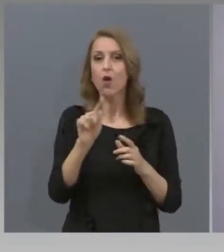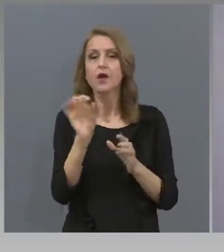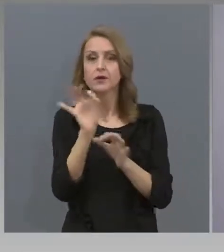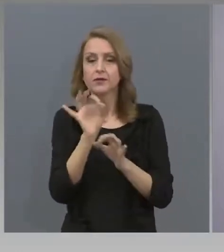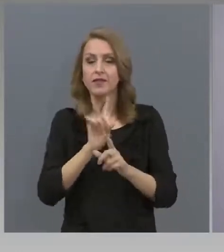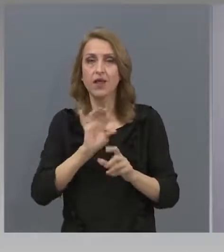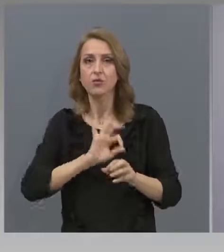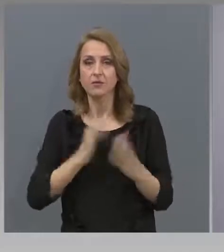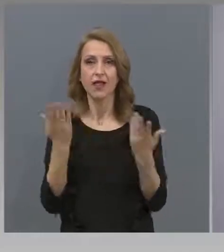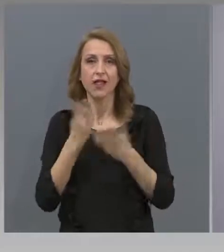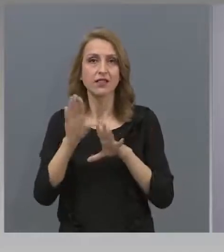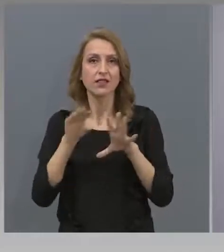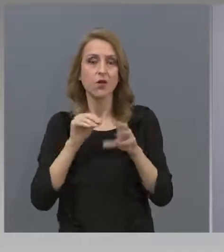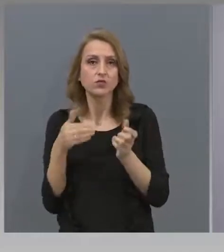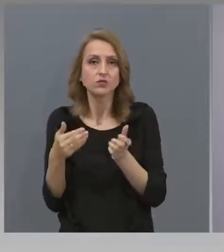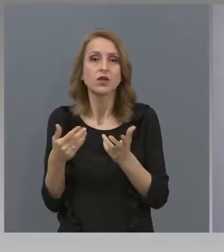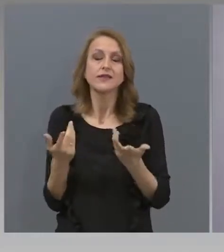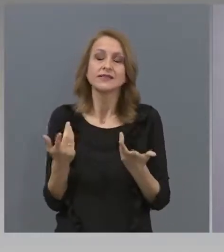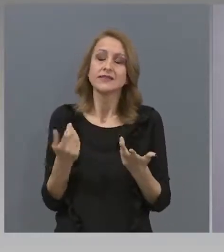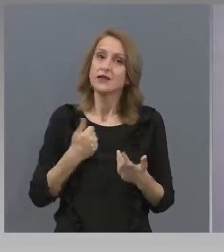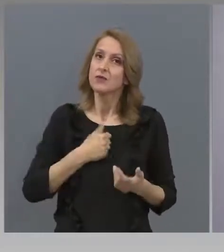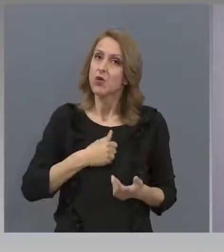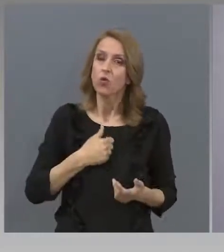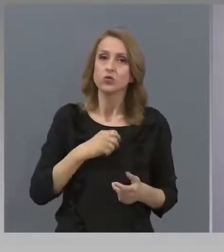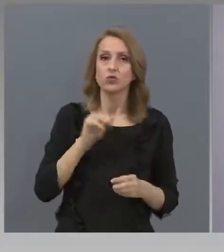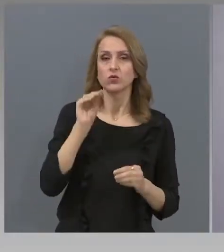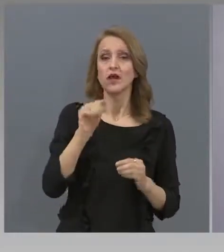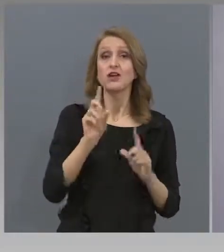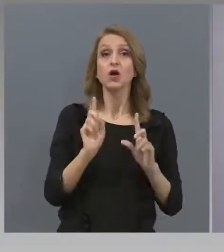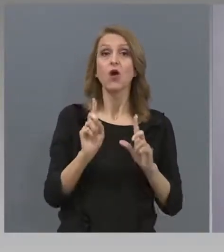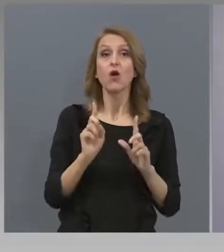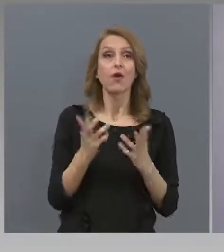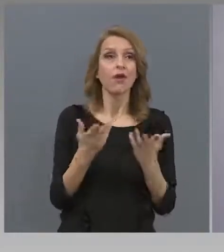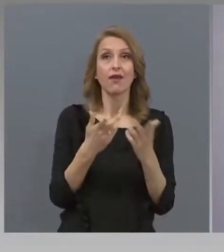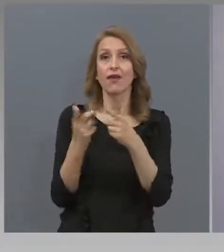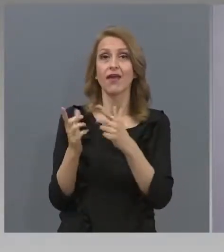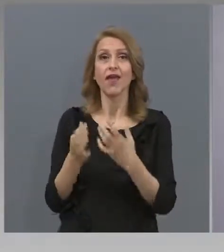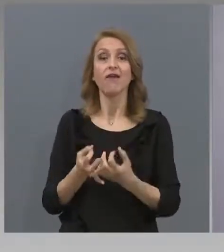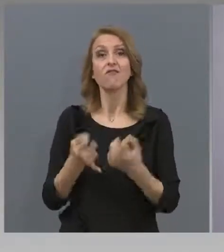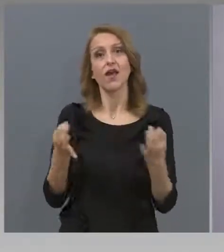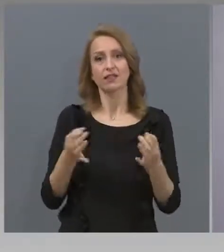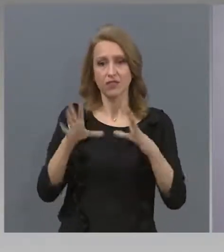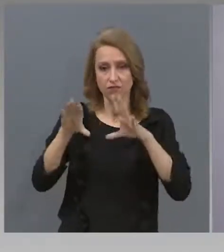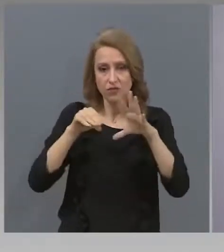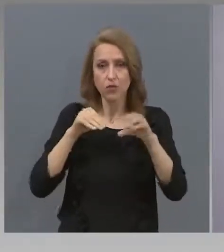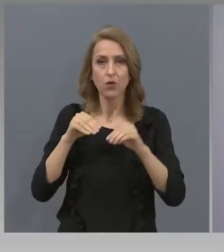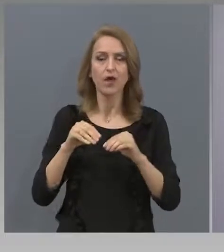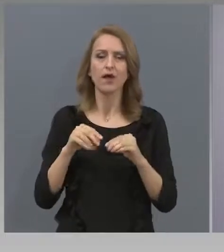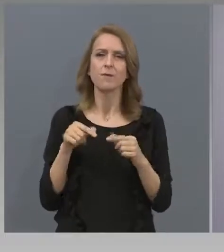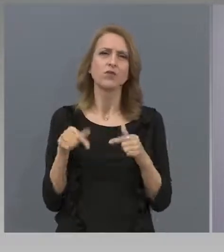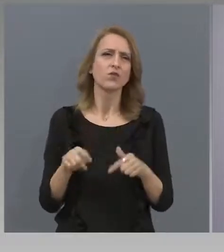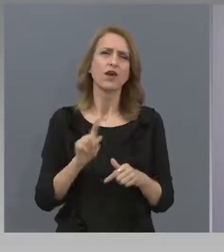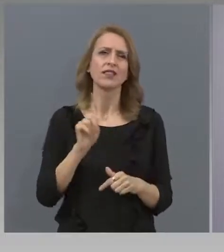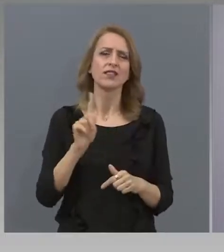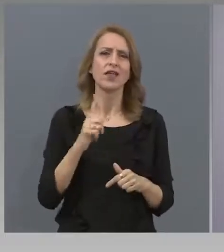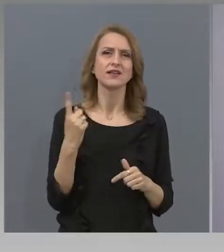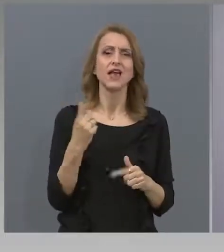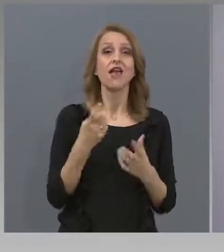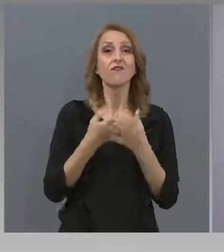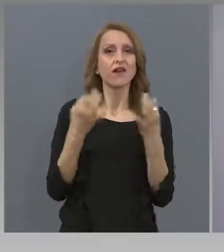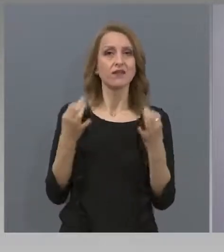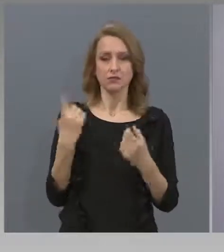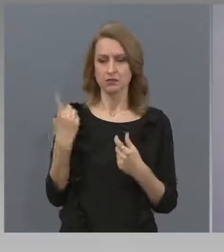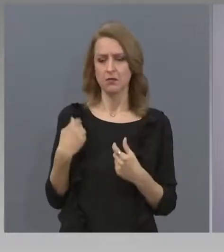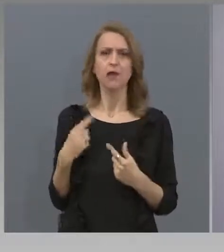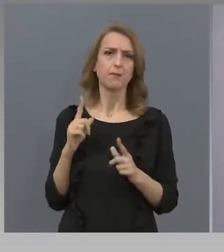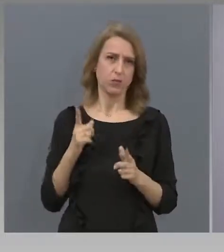Много е трудно да се каже какво е ефективно и какво не е ефективно. Ефективността на обучението не е функция само на присъствието в час. Един ученик